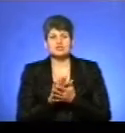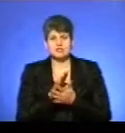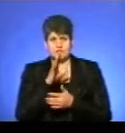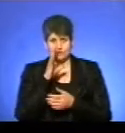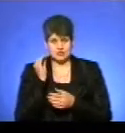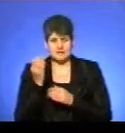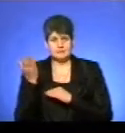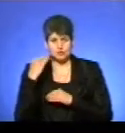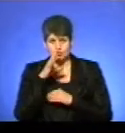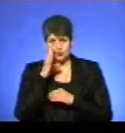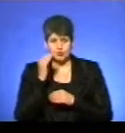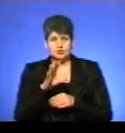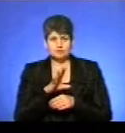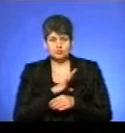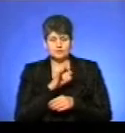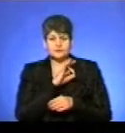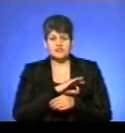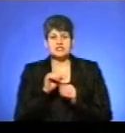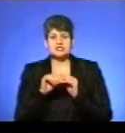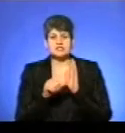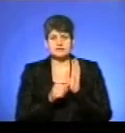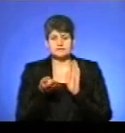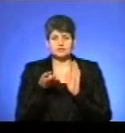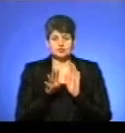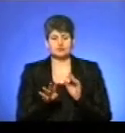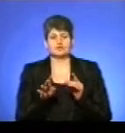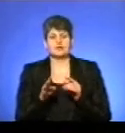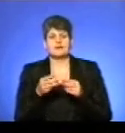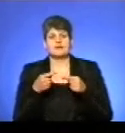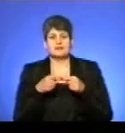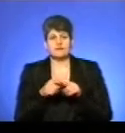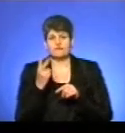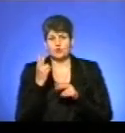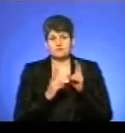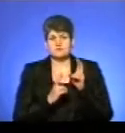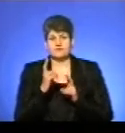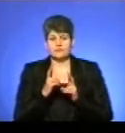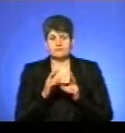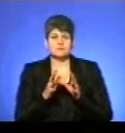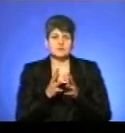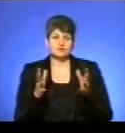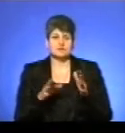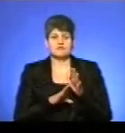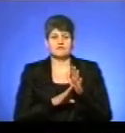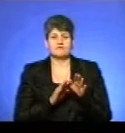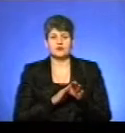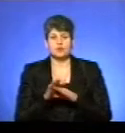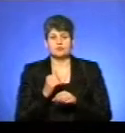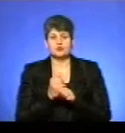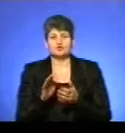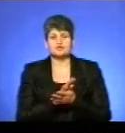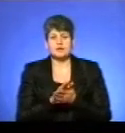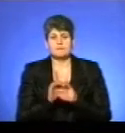Минулої ночі було задіяно 16 одиниць техніки в двох підприємствах. В основному виконували роботи з очищення проїзної